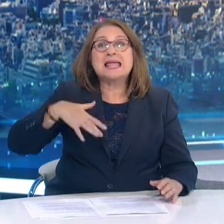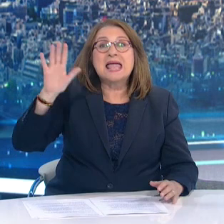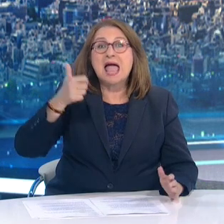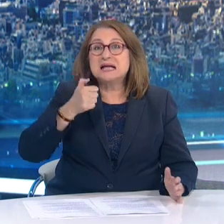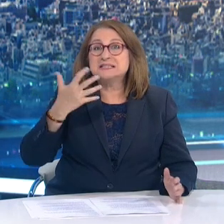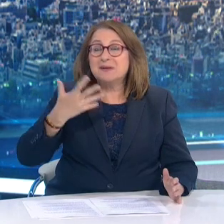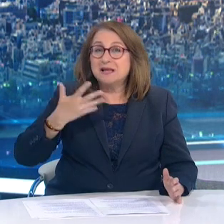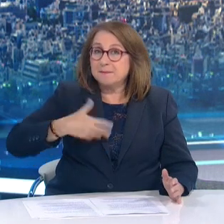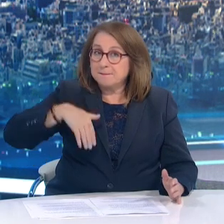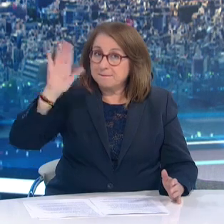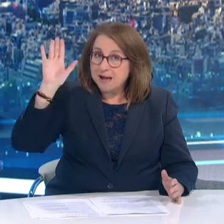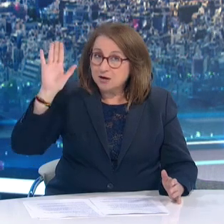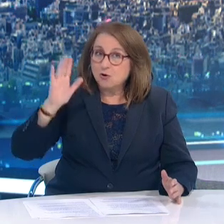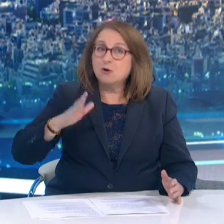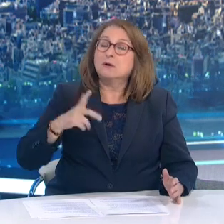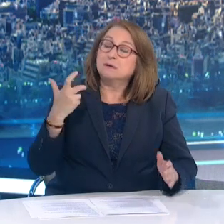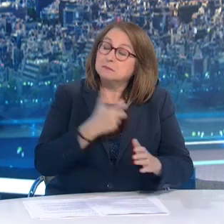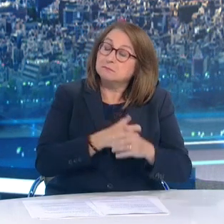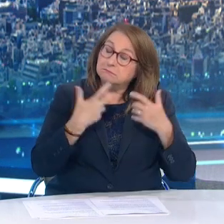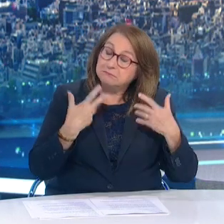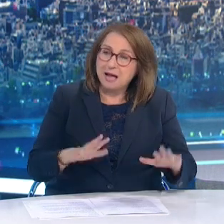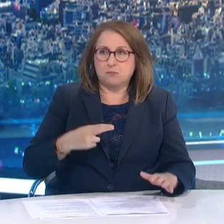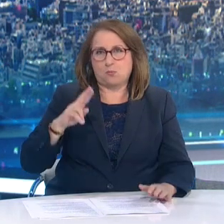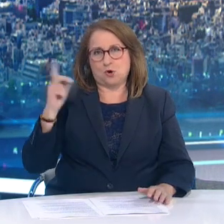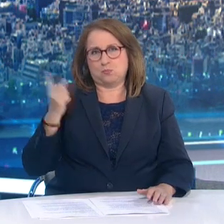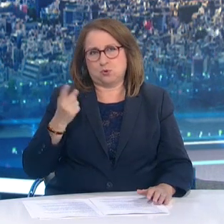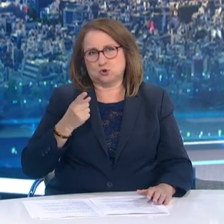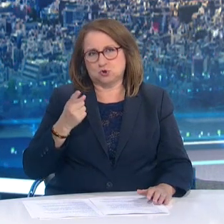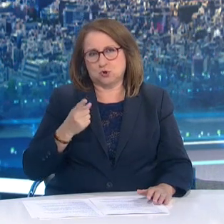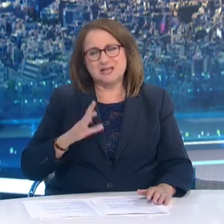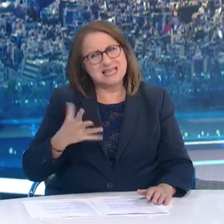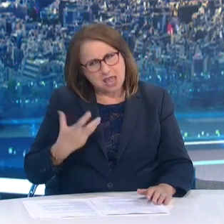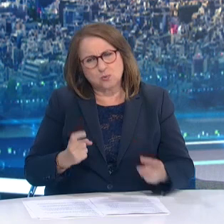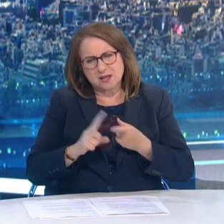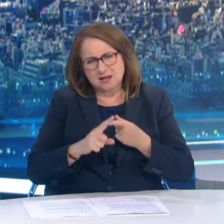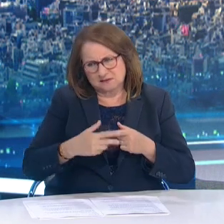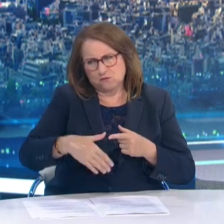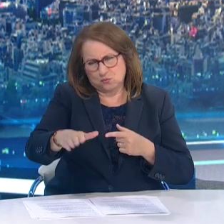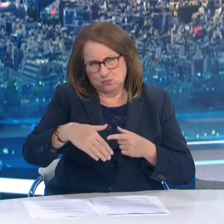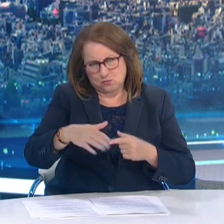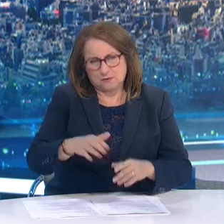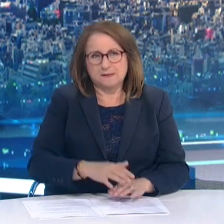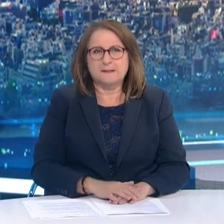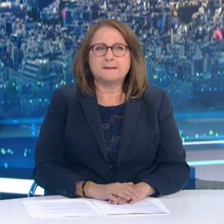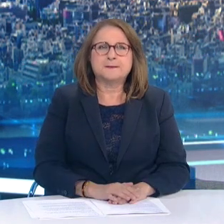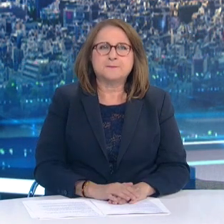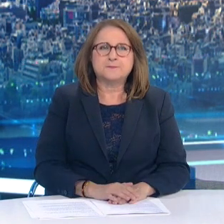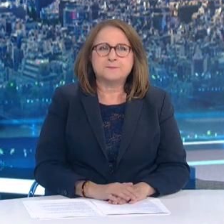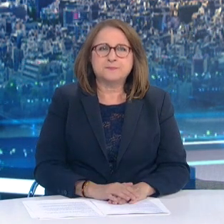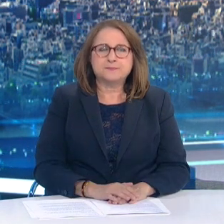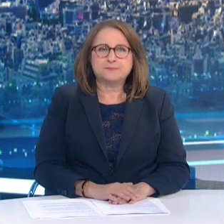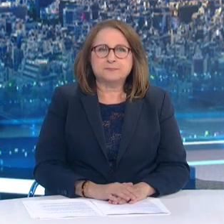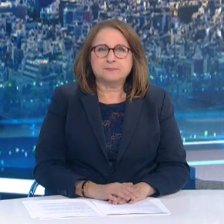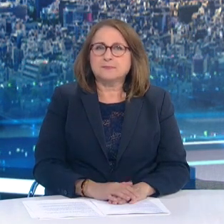πιο ευάλωτος των κορονοϊών συμπολίτες μας έχουν εμβολιαστεί Ή έχουν προγραμματίσει τον εμβολιασμό τους πολύ σύντομα Ένα υψηλό ποσοστό ανοσίας